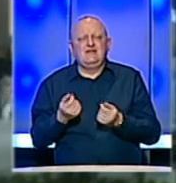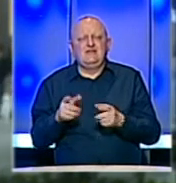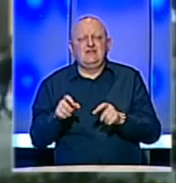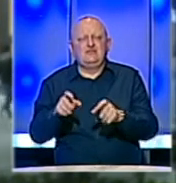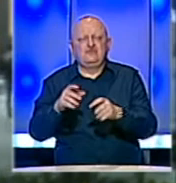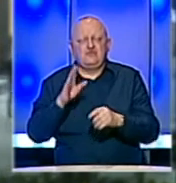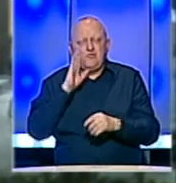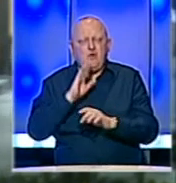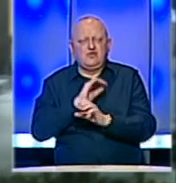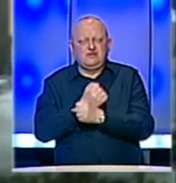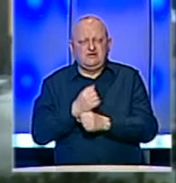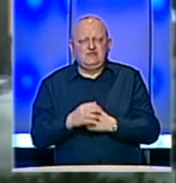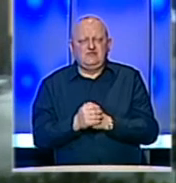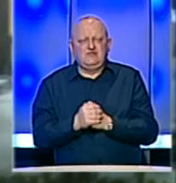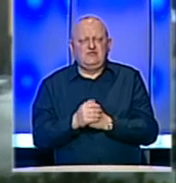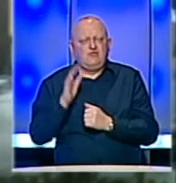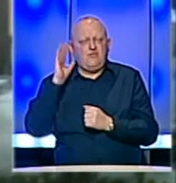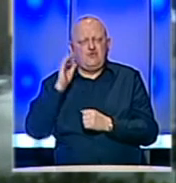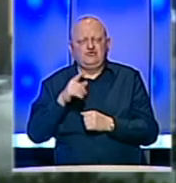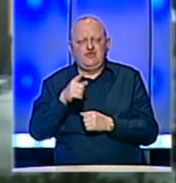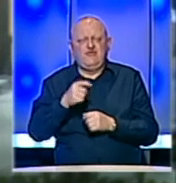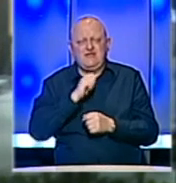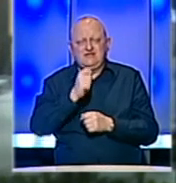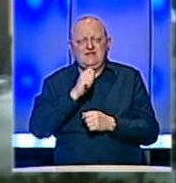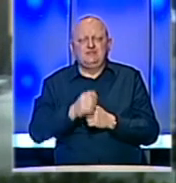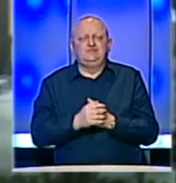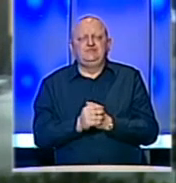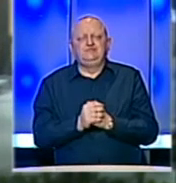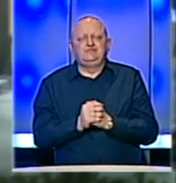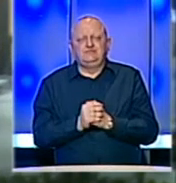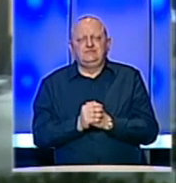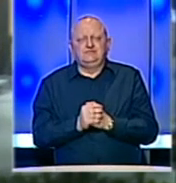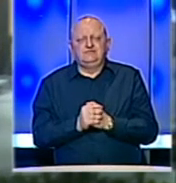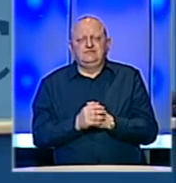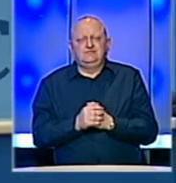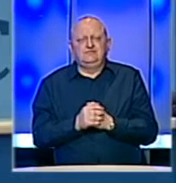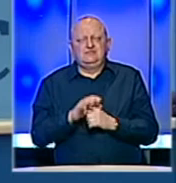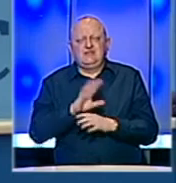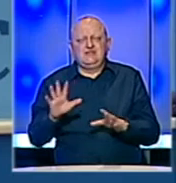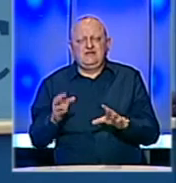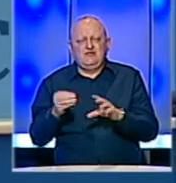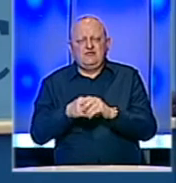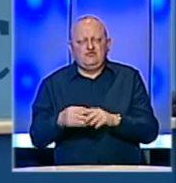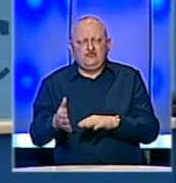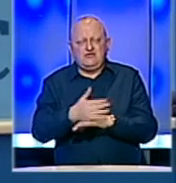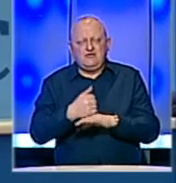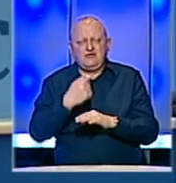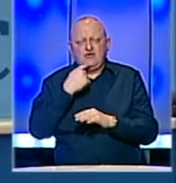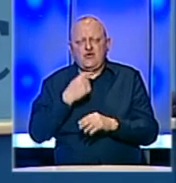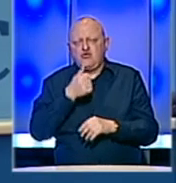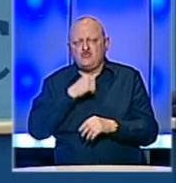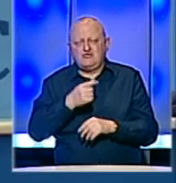u Bosni i Hercegovini. Poslušajmo i ove izjave. Svi budžetski korisnici koji se